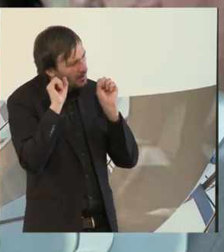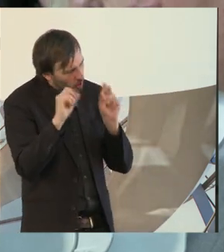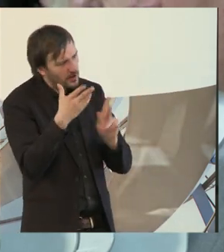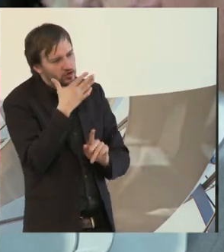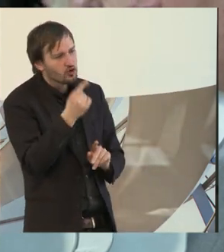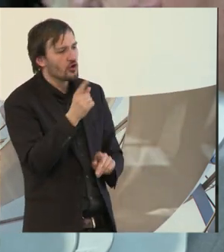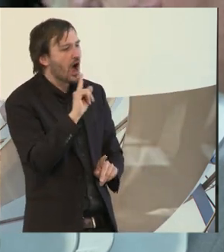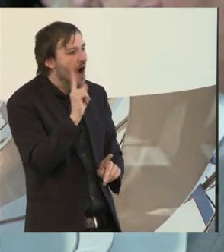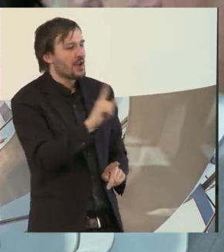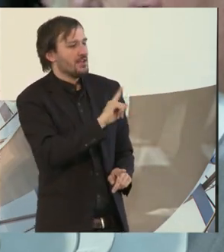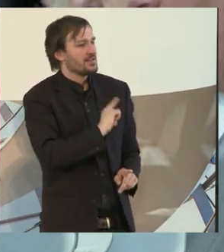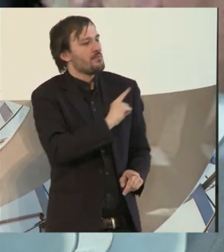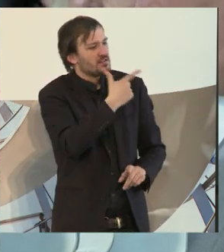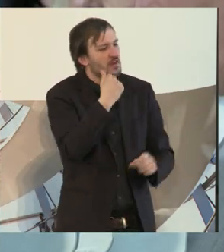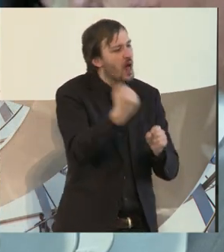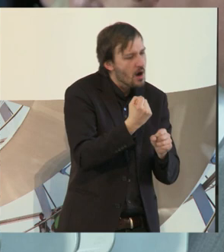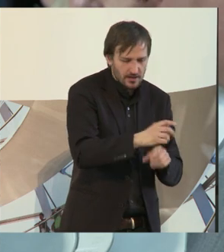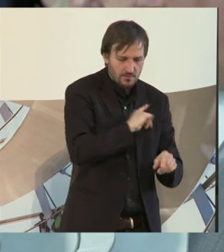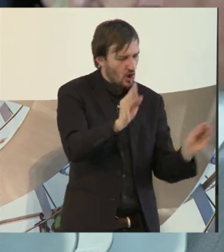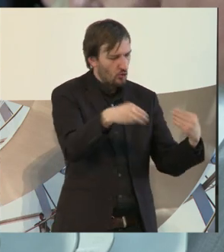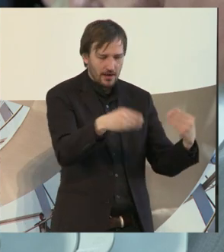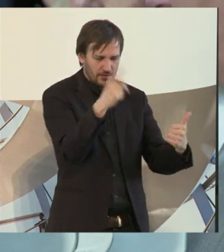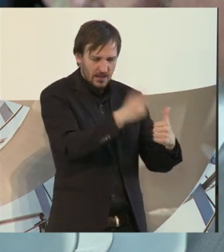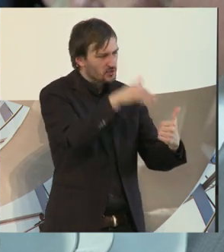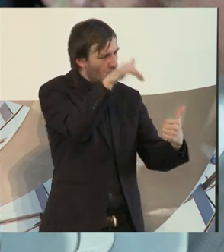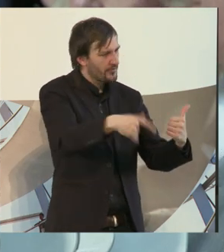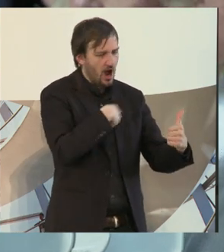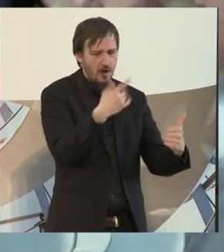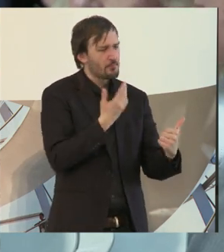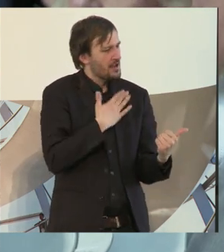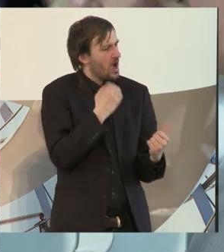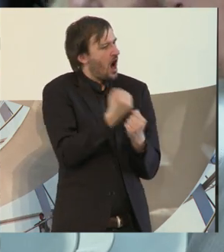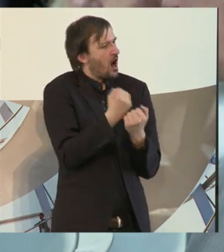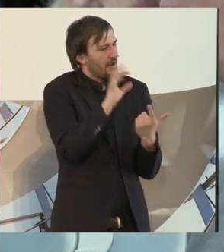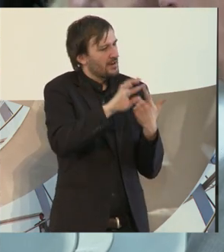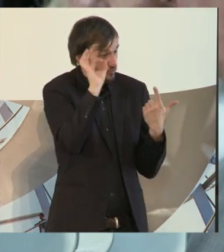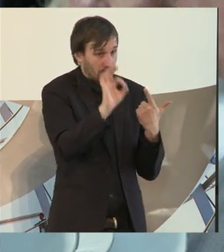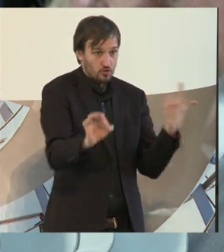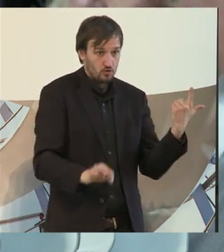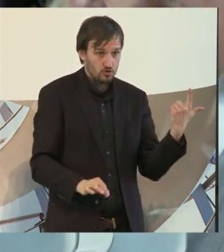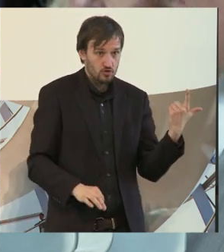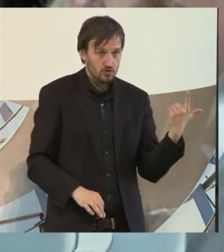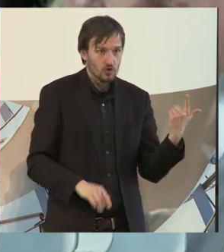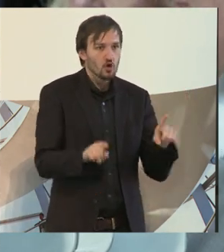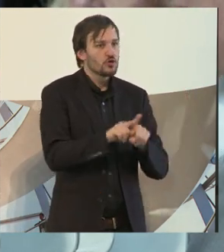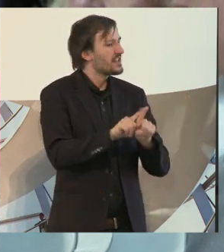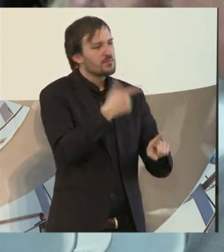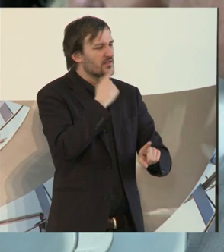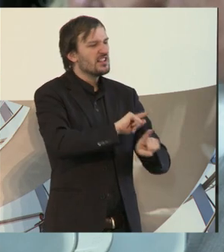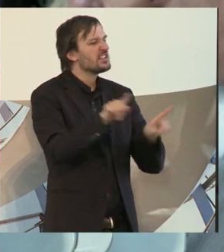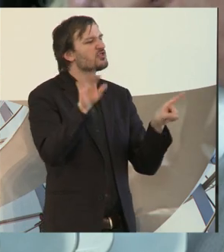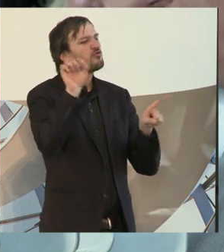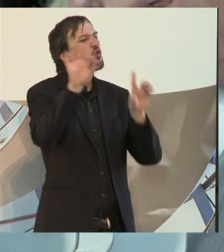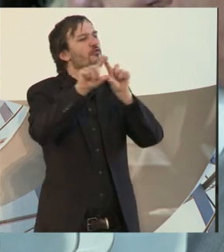Aber letztlich möchten wir arbeiten, weil wir qualifiziert sind, weil wir eine gute Arbeit leisten und ich überspitze das jetzt mal nicht als Werbefigur des